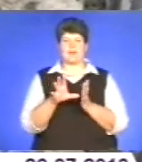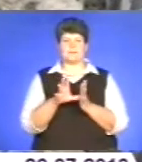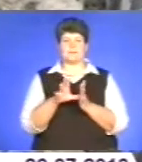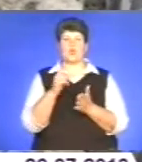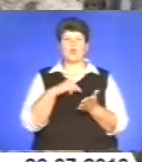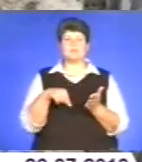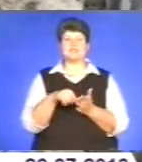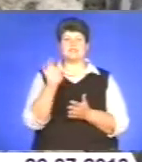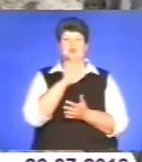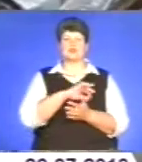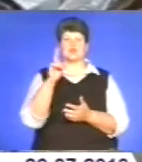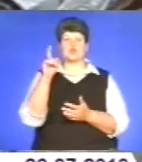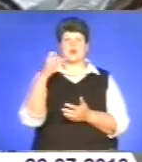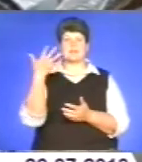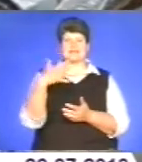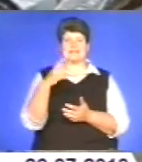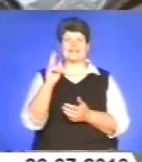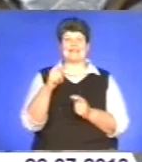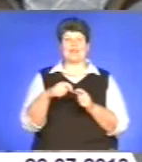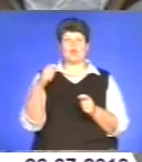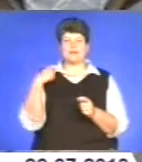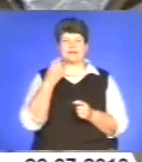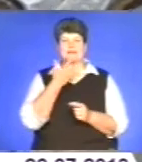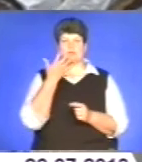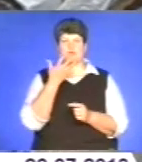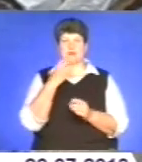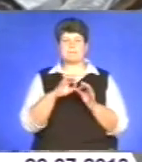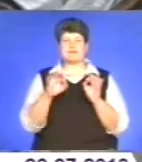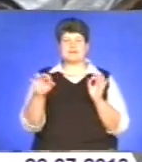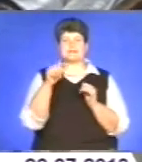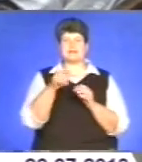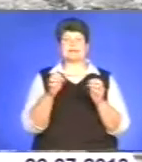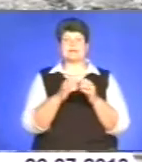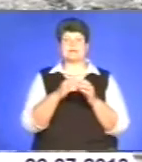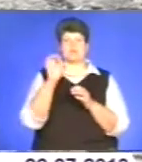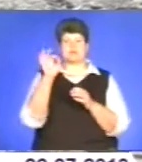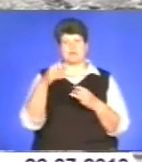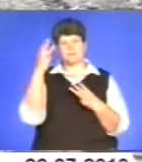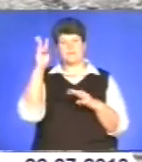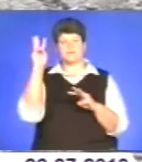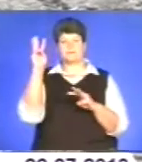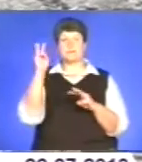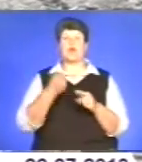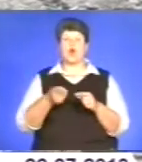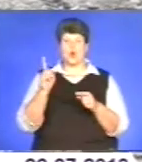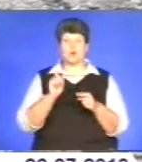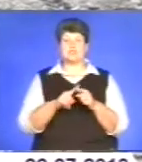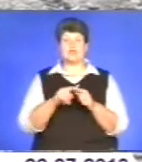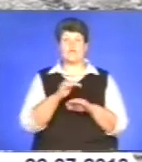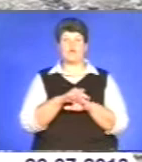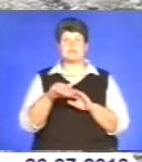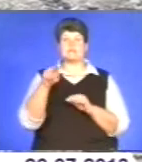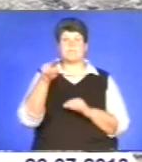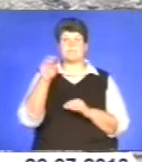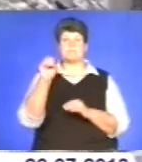експлуатується 150 кілометрів теплових мереж, з них 10% модернізовано. Ось це вулиця Перля. Тут